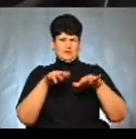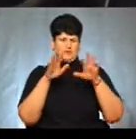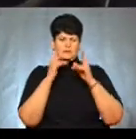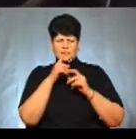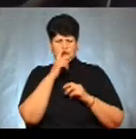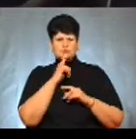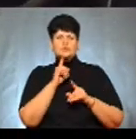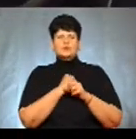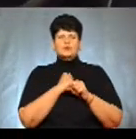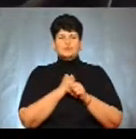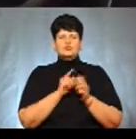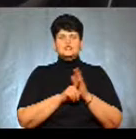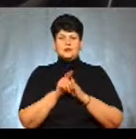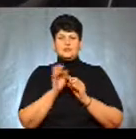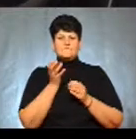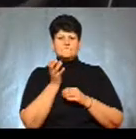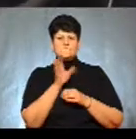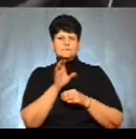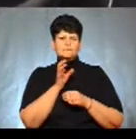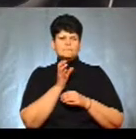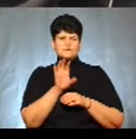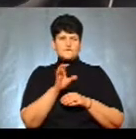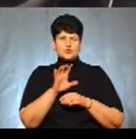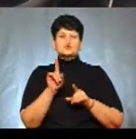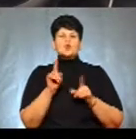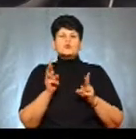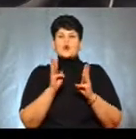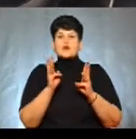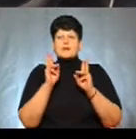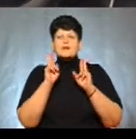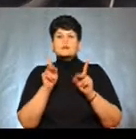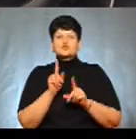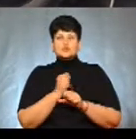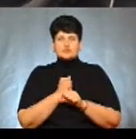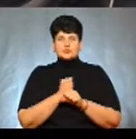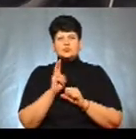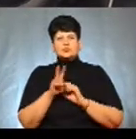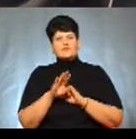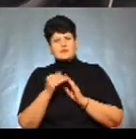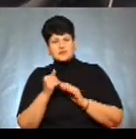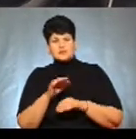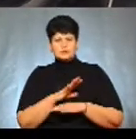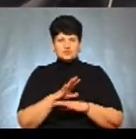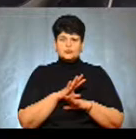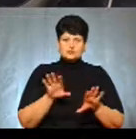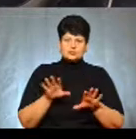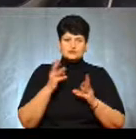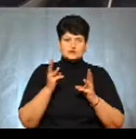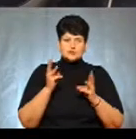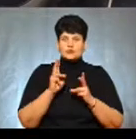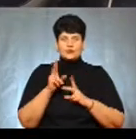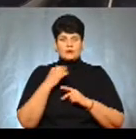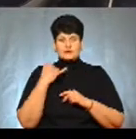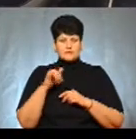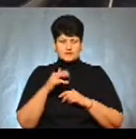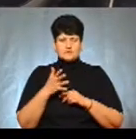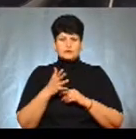кидати відео, фото, що щось горить і не знаємо, що робити. Чи викликали хтось пожежну. Подзвонили ніхто,